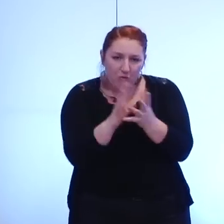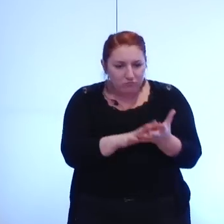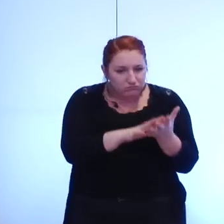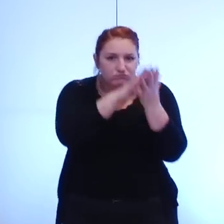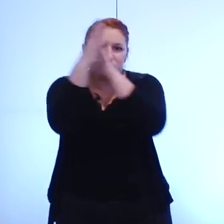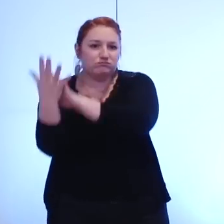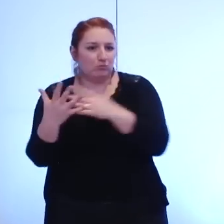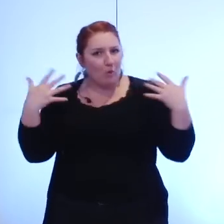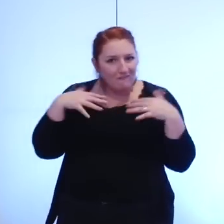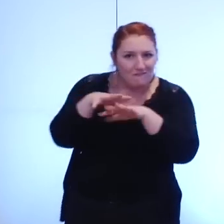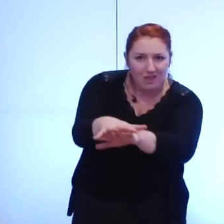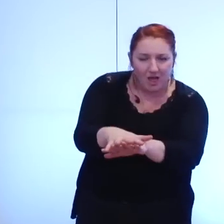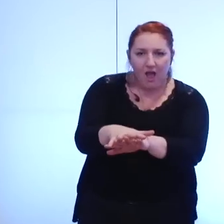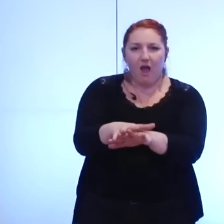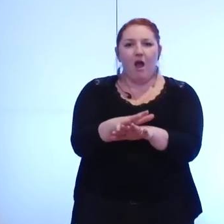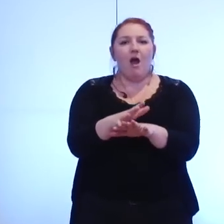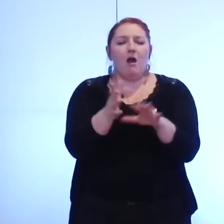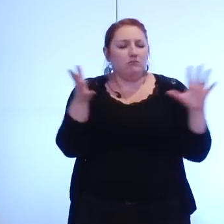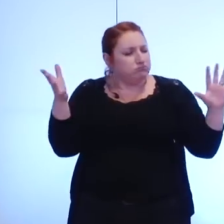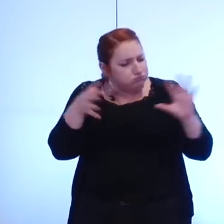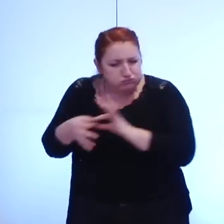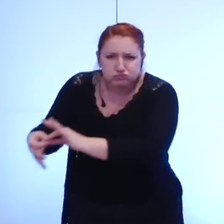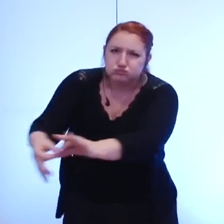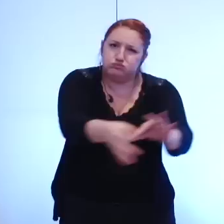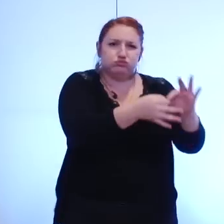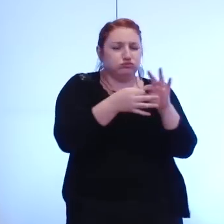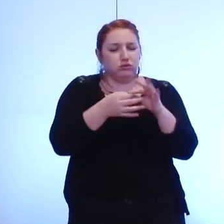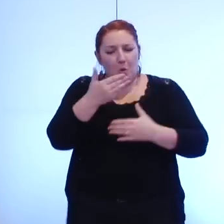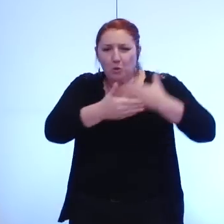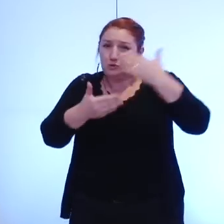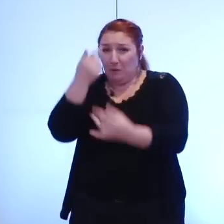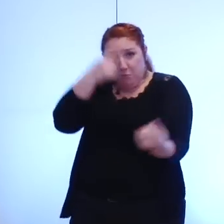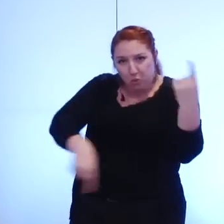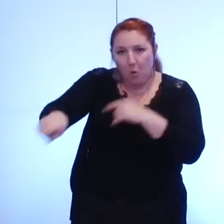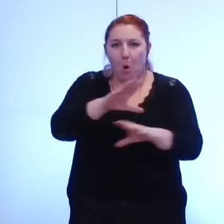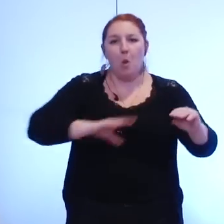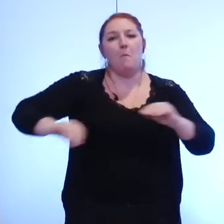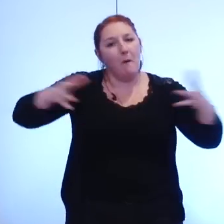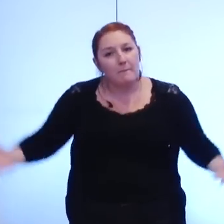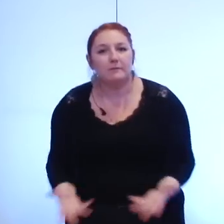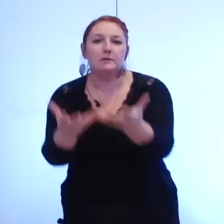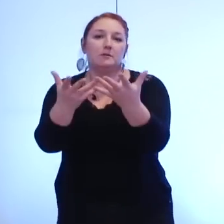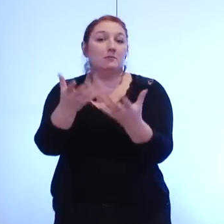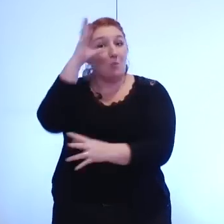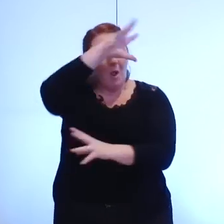qui rassemble au lieu de diviser qui se construit par et pour le peuple dans un esprit de solidarité je vous remercie